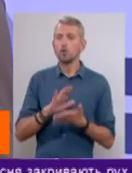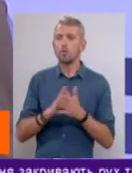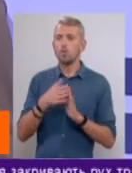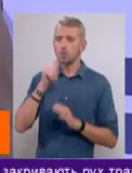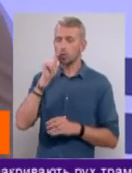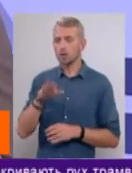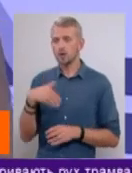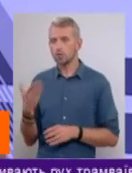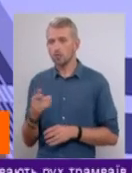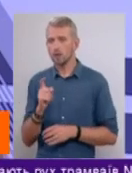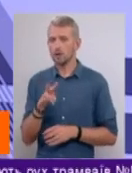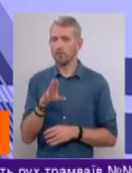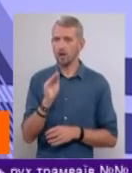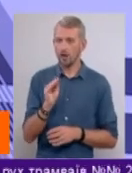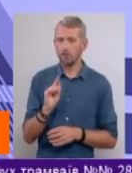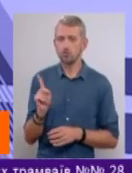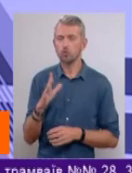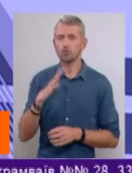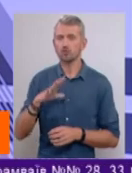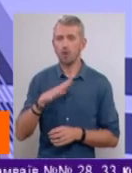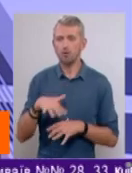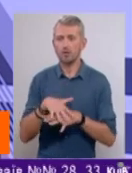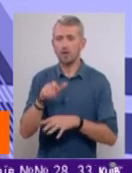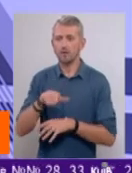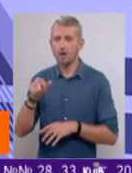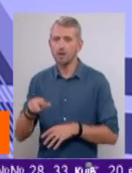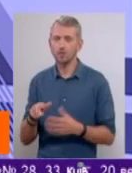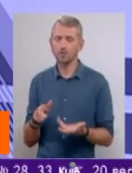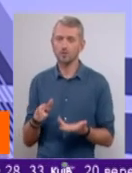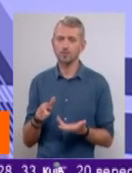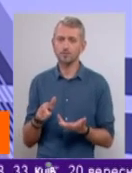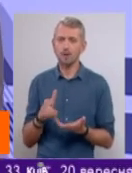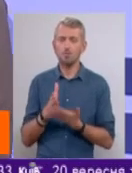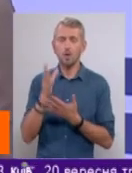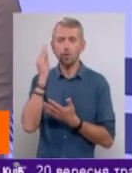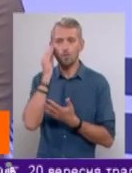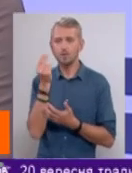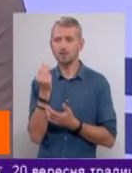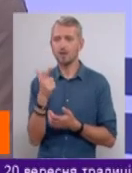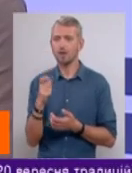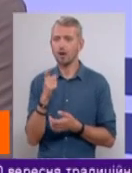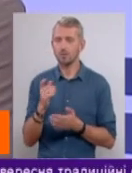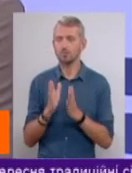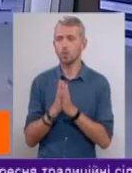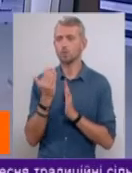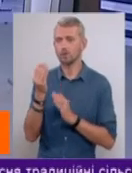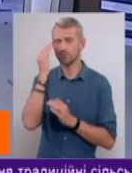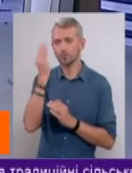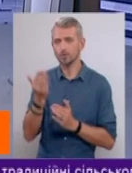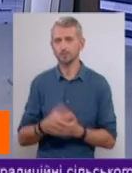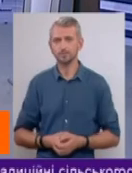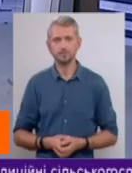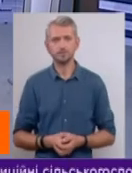українська сторона з МВФ, так? Чого чекати населенню має ціна на газ? Прошу, ваша точка зору.